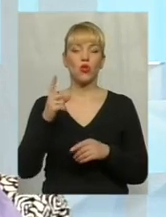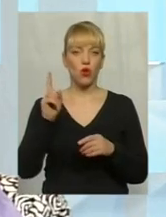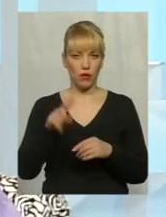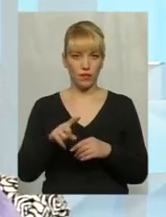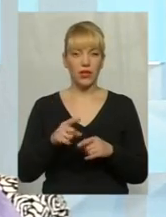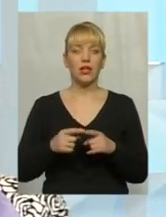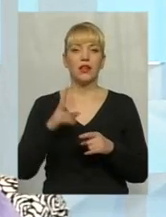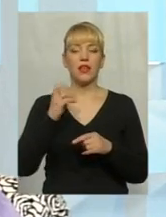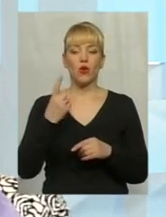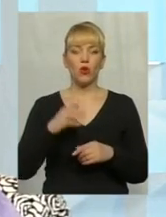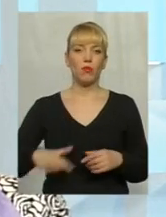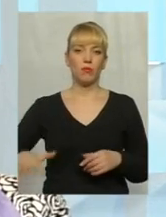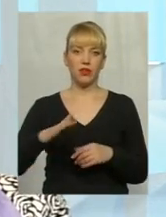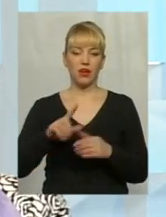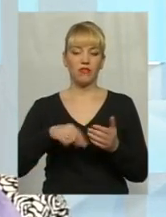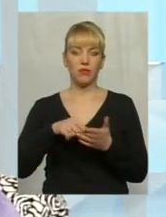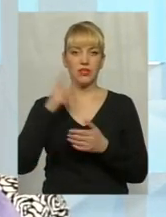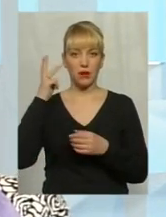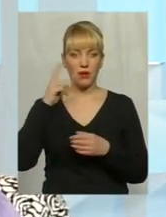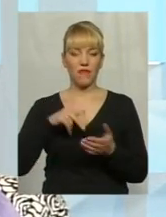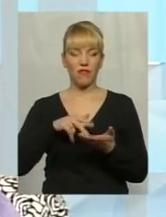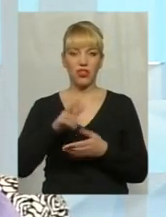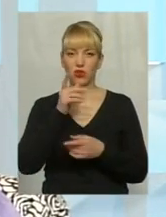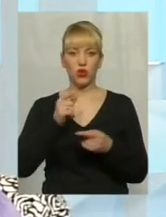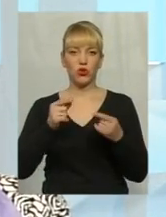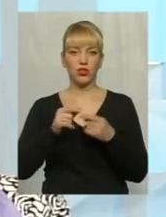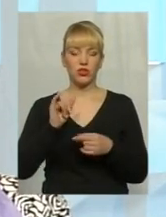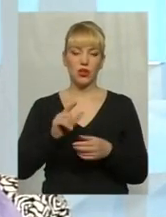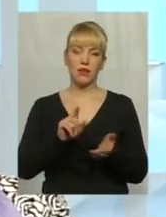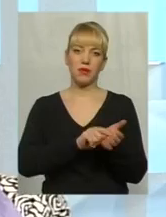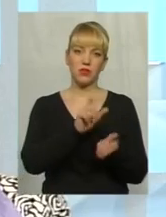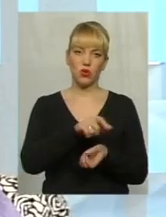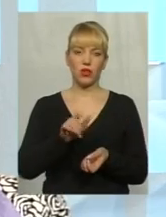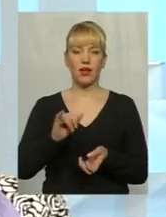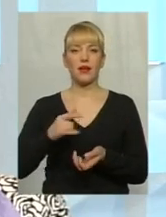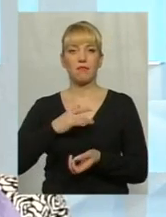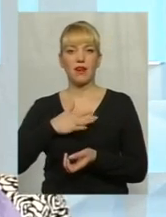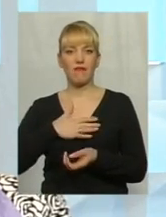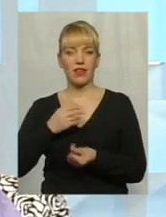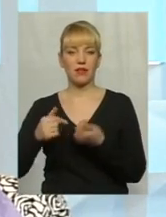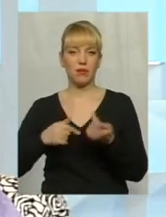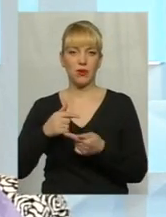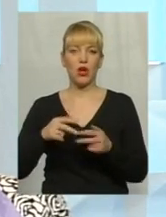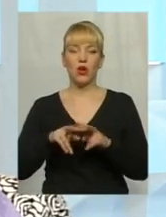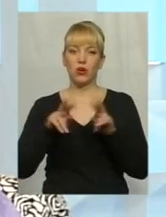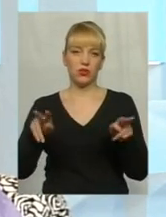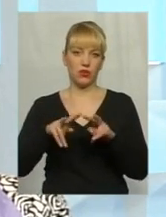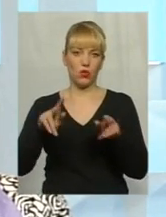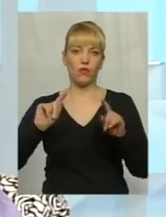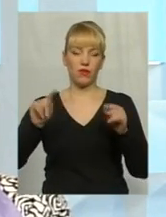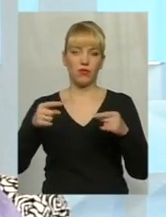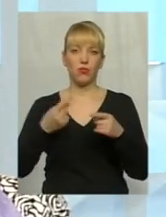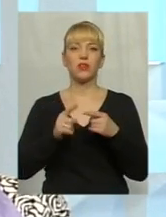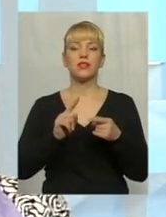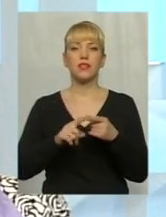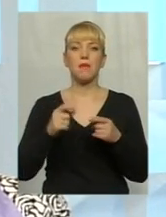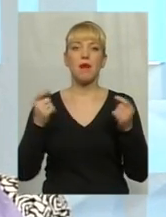Хмельницькому вийшли одночасно. Як пенсіонери, так і приватні підприємці. І майже в них одні й ті саме вимоги. Вимоги – це